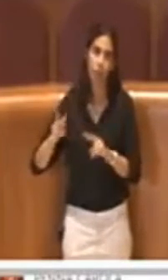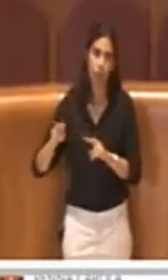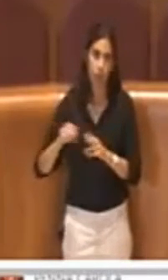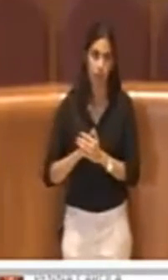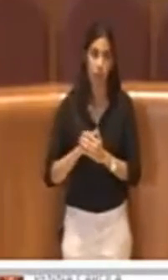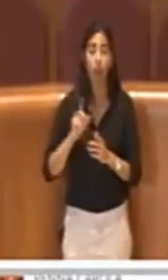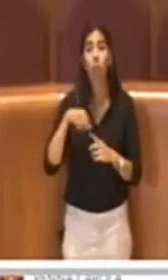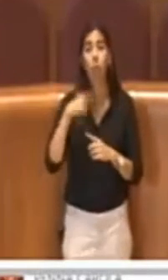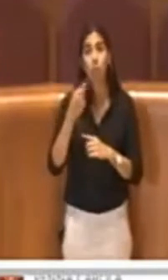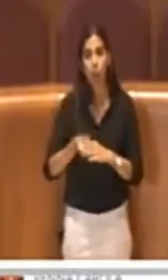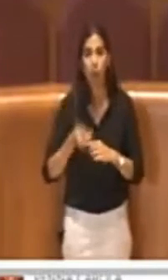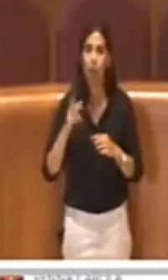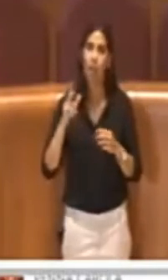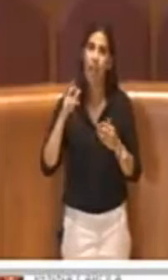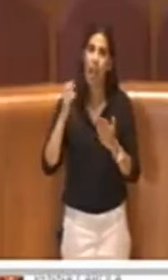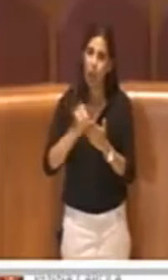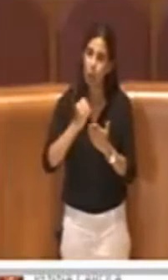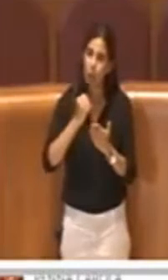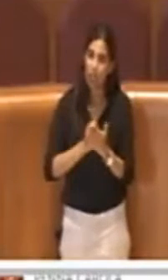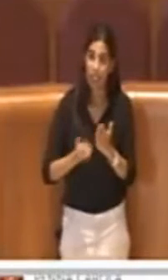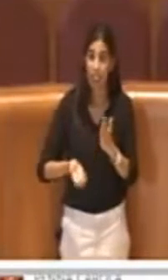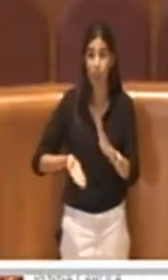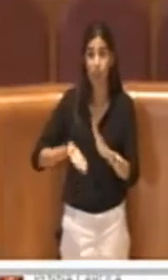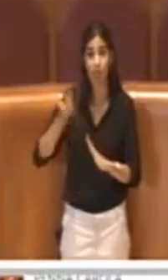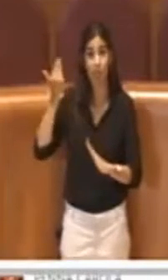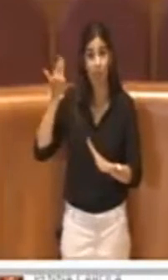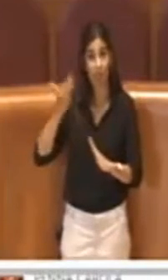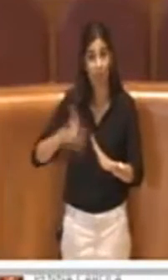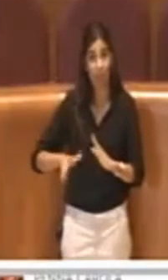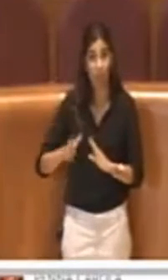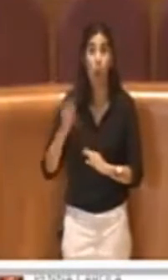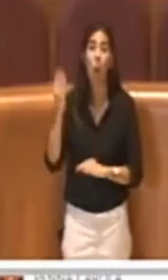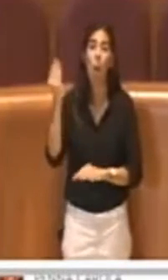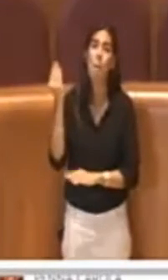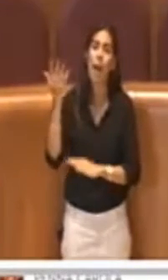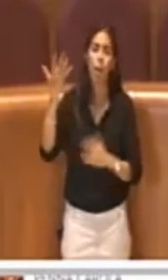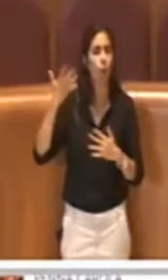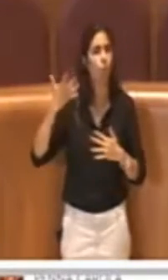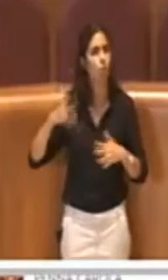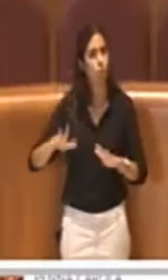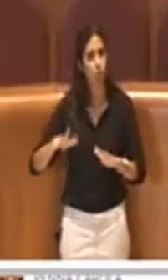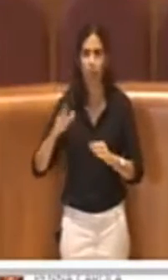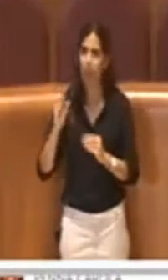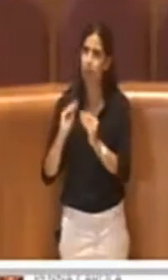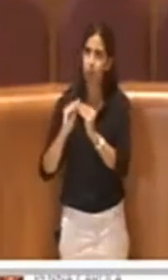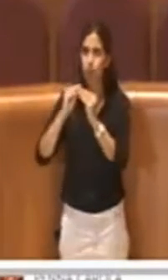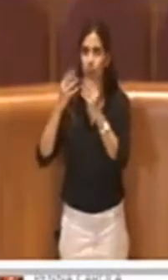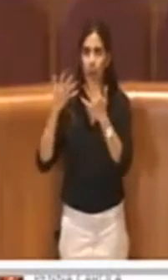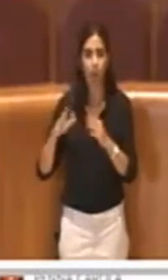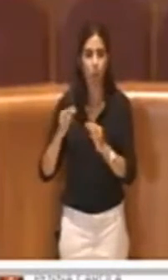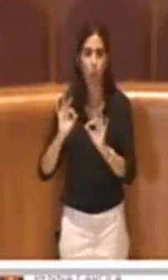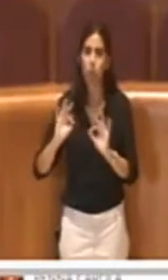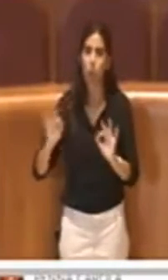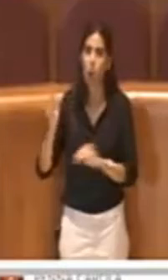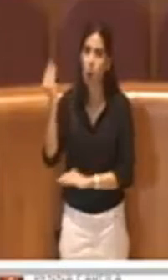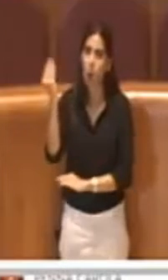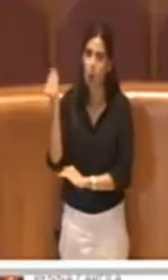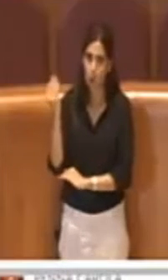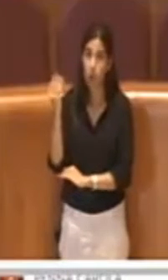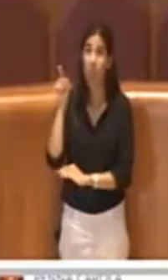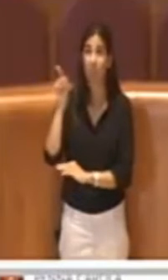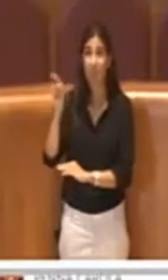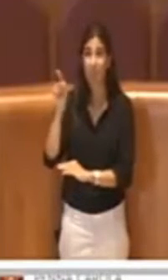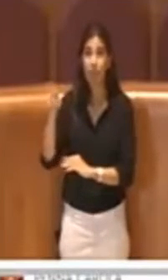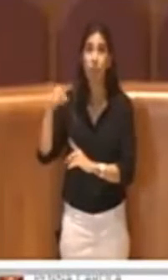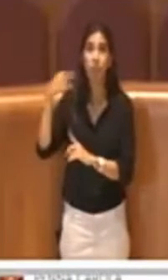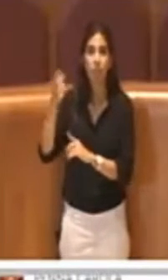'autorizzazione il palo che è già montato, quindi che risulta già posizionato e sul quale dovrebbe